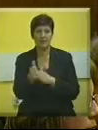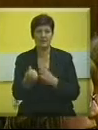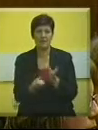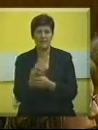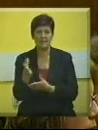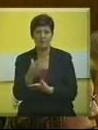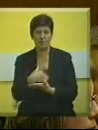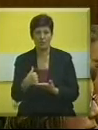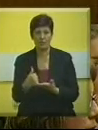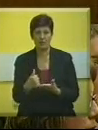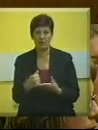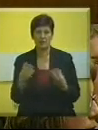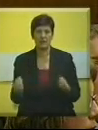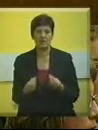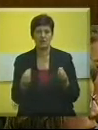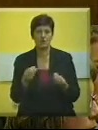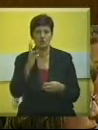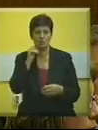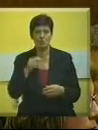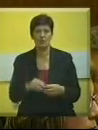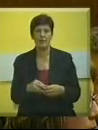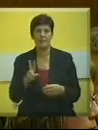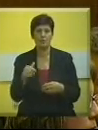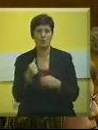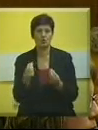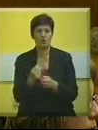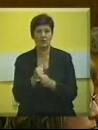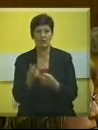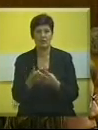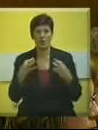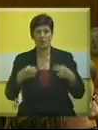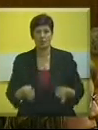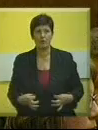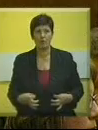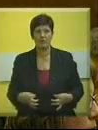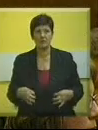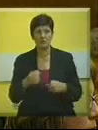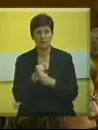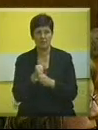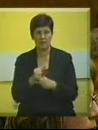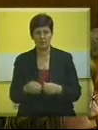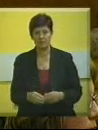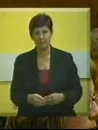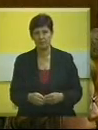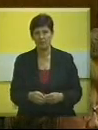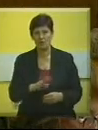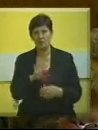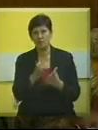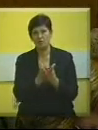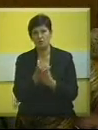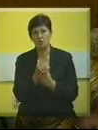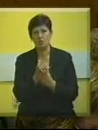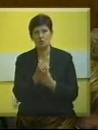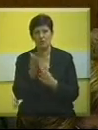prihoda i nešto čime se ljudi mogu baviti kao profesionalnom delatnošću. U svakom slučaju